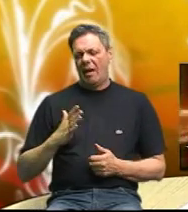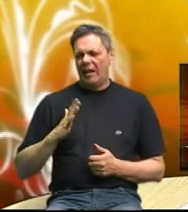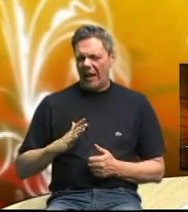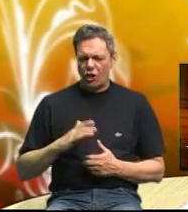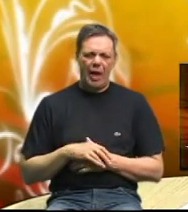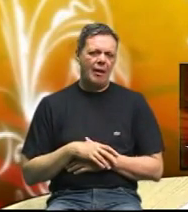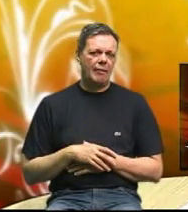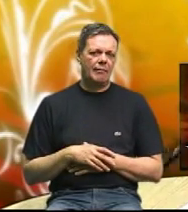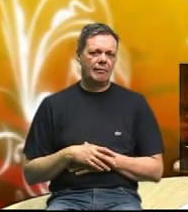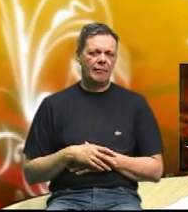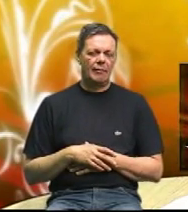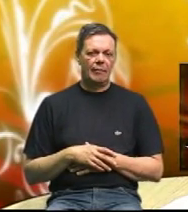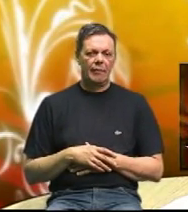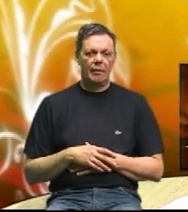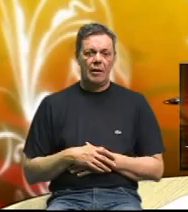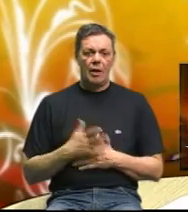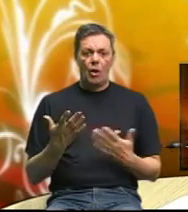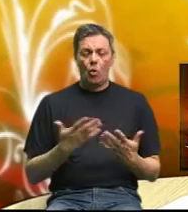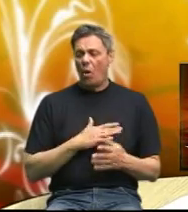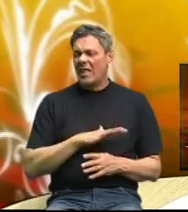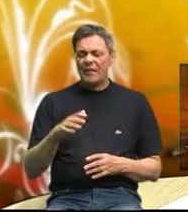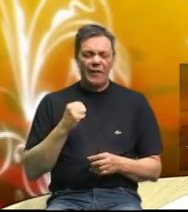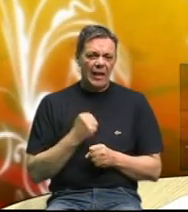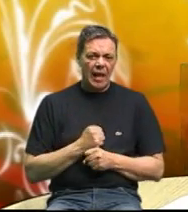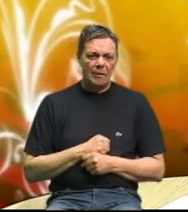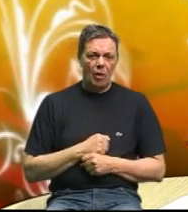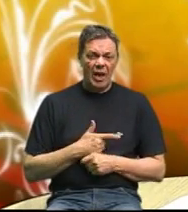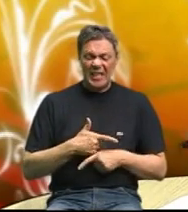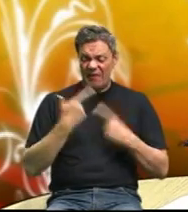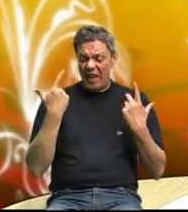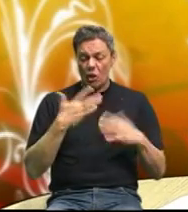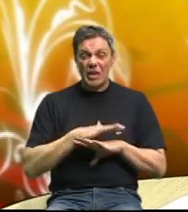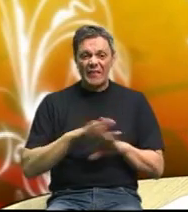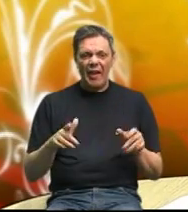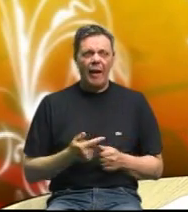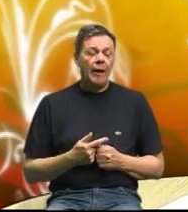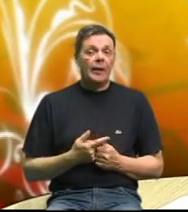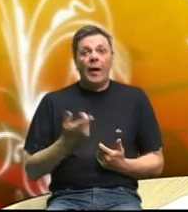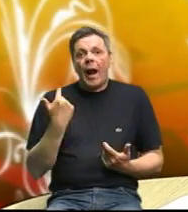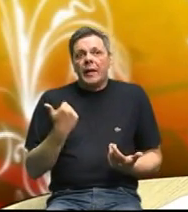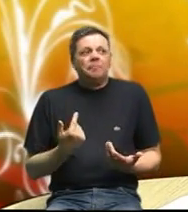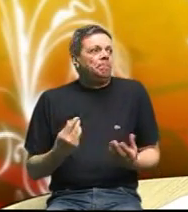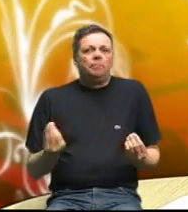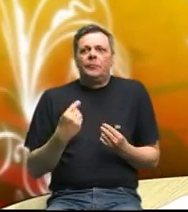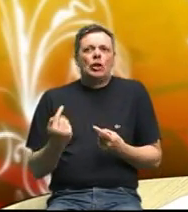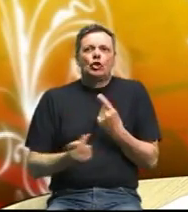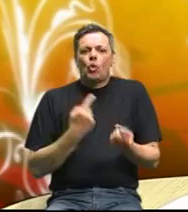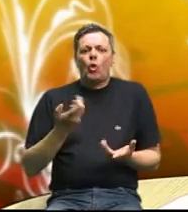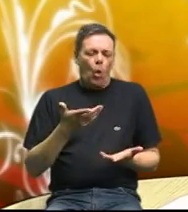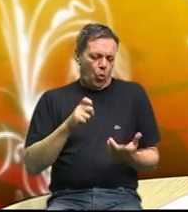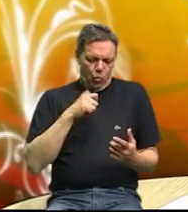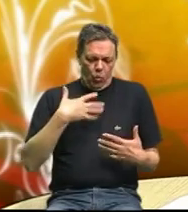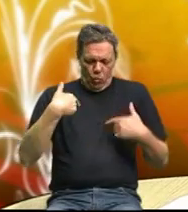svjesnost nas svjesnost vas koji svi radimo svjesnost je sve ali naprosto nešto se desilo u tom